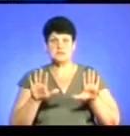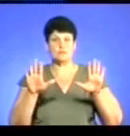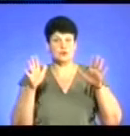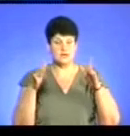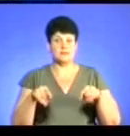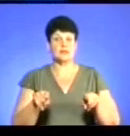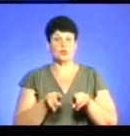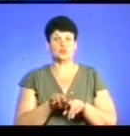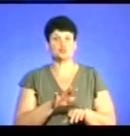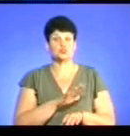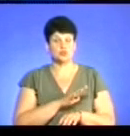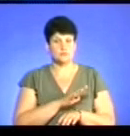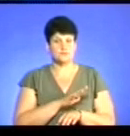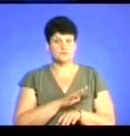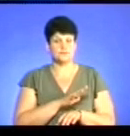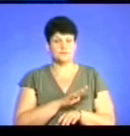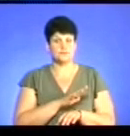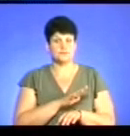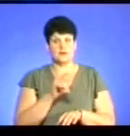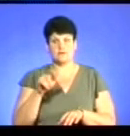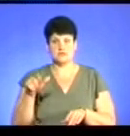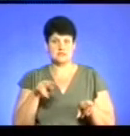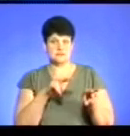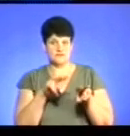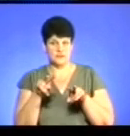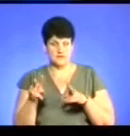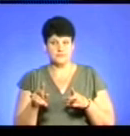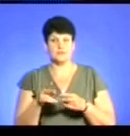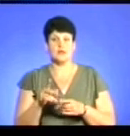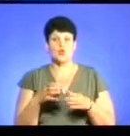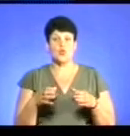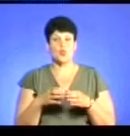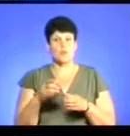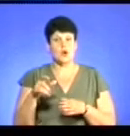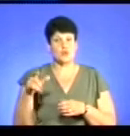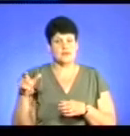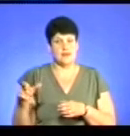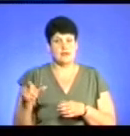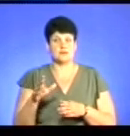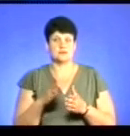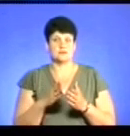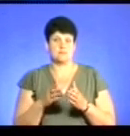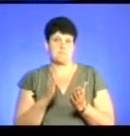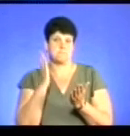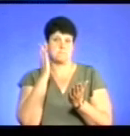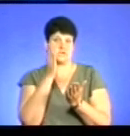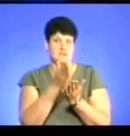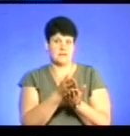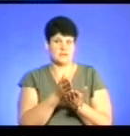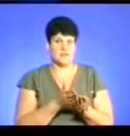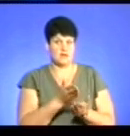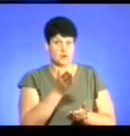Також було від очевидців отримано інформацію, що група людей пішла в той напрямок, тобто розбіглася.